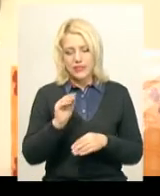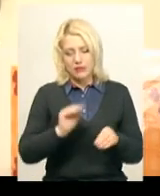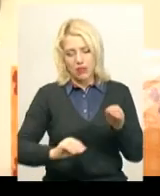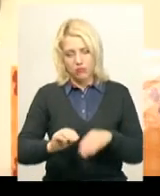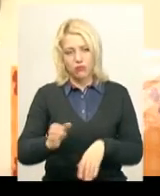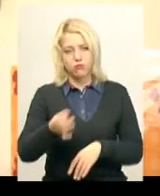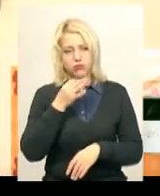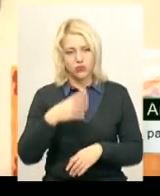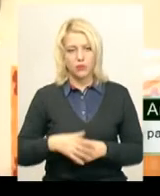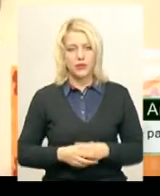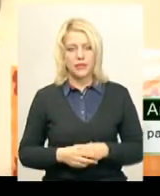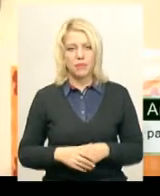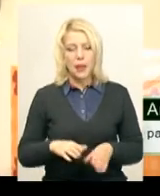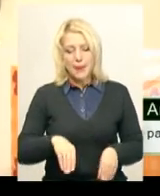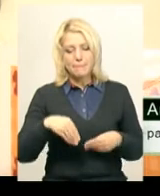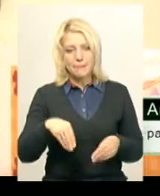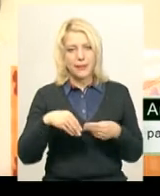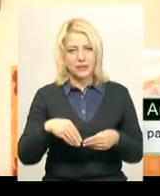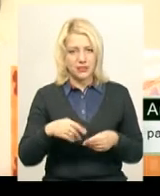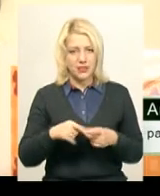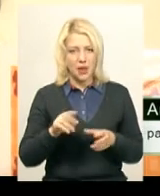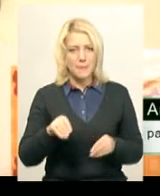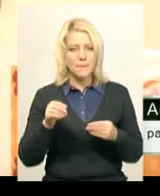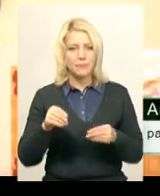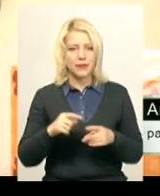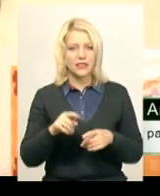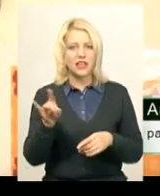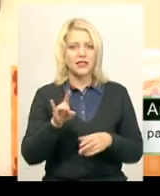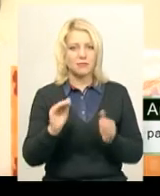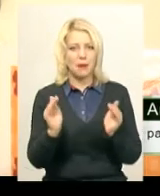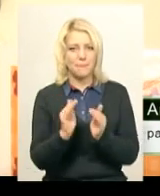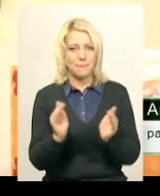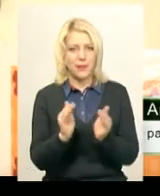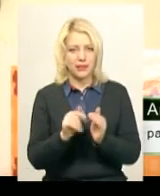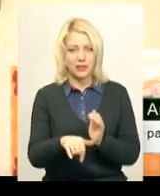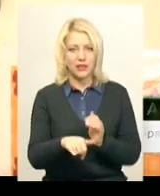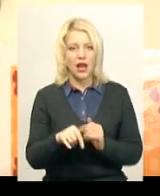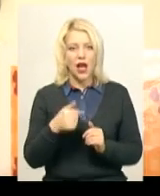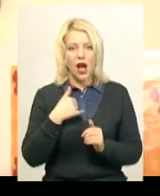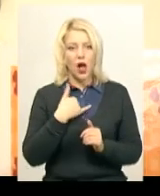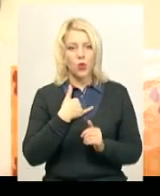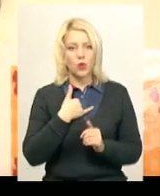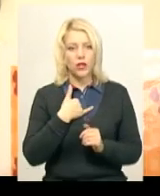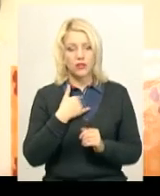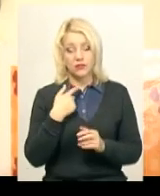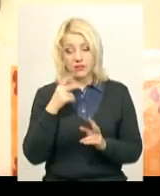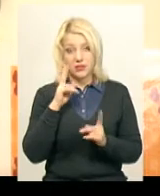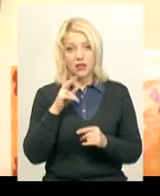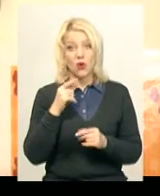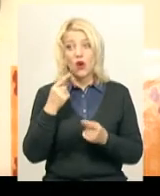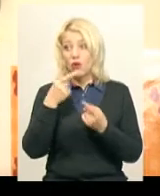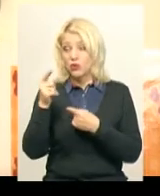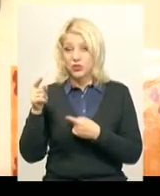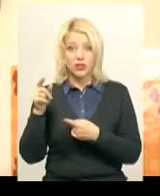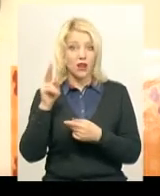принципі, з памперсами, тут памперси йдуть найменші розміри. У нас, я не знаю, по інших районах, але у нас досить